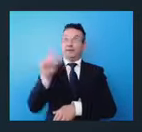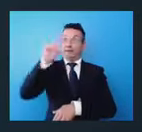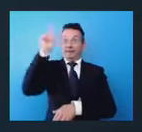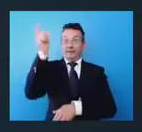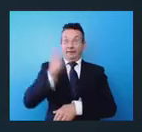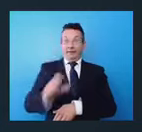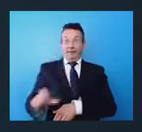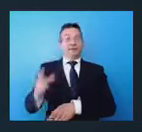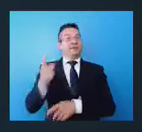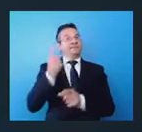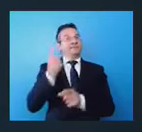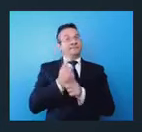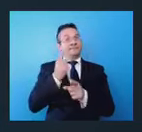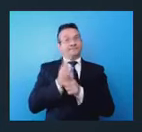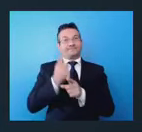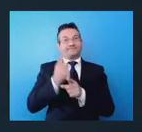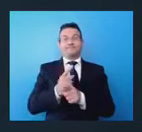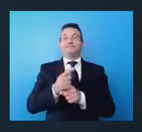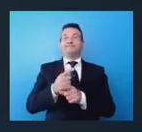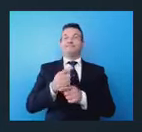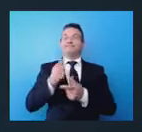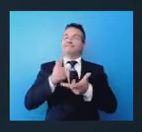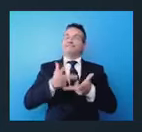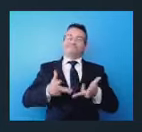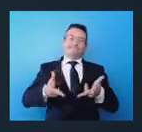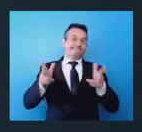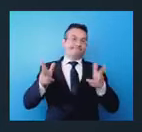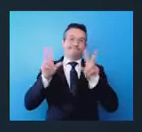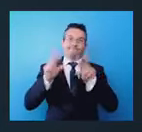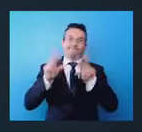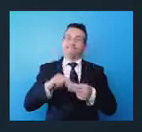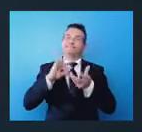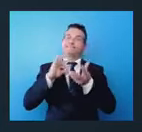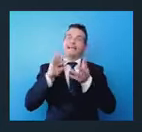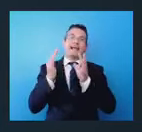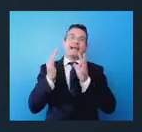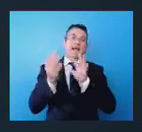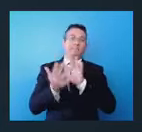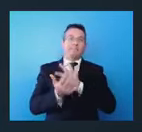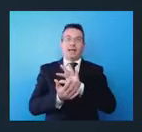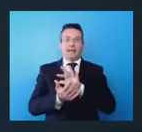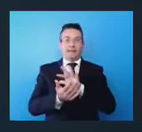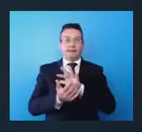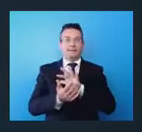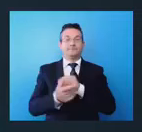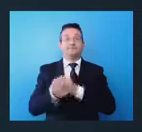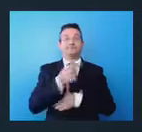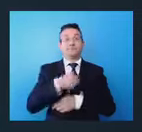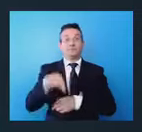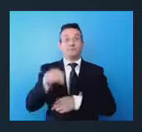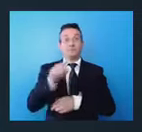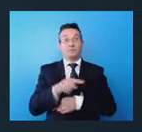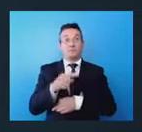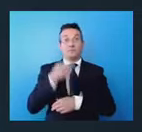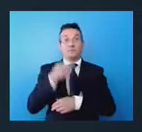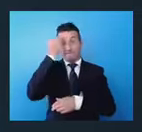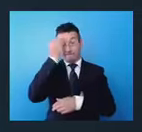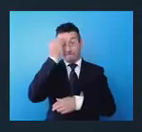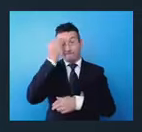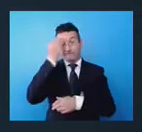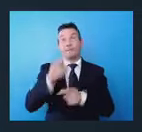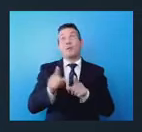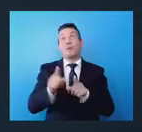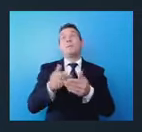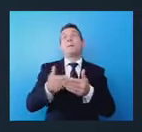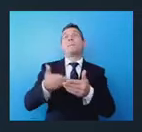totalmente ripensare se stesso perché noi non dobbiamo puntare a quello che c'era prima del covid e quello che c'era prima